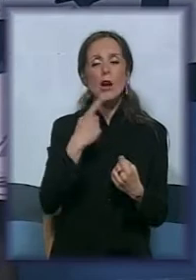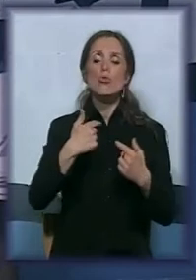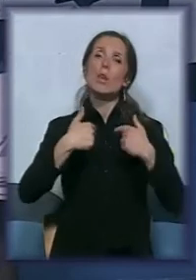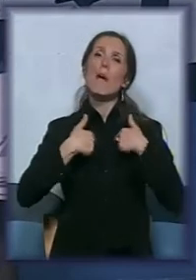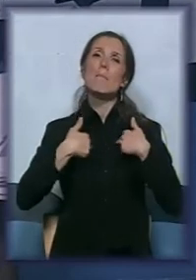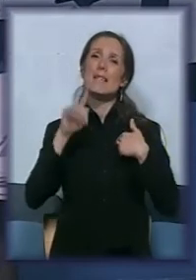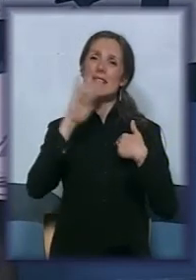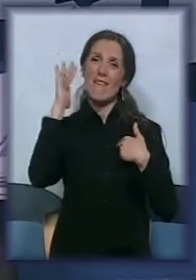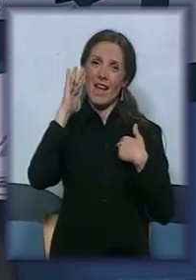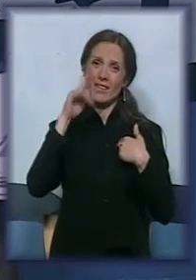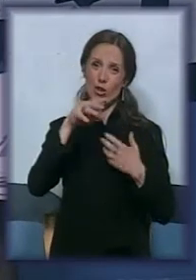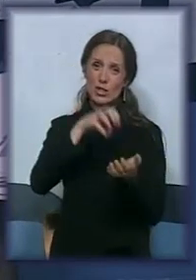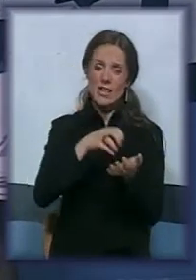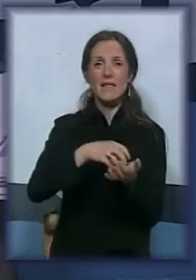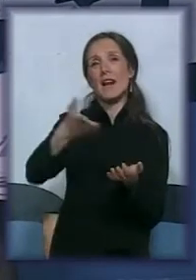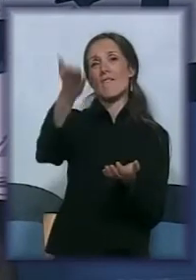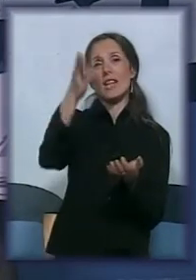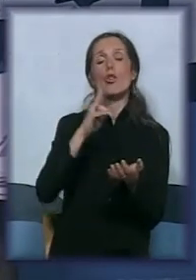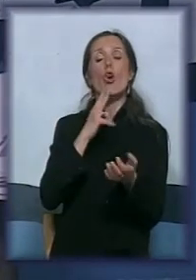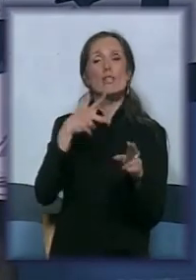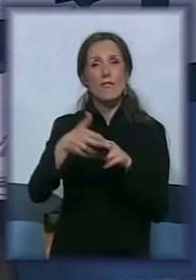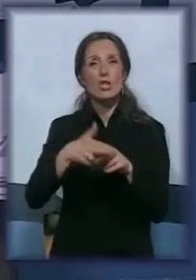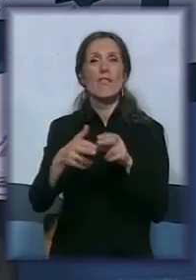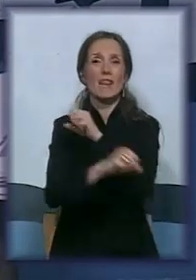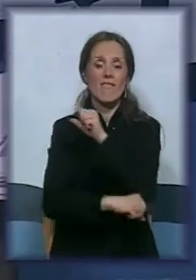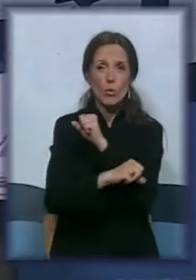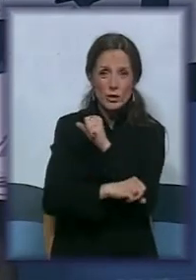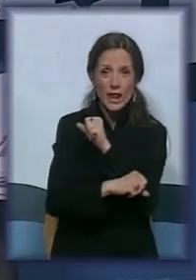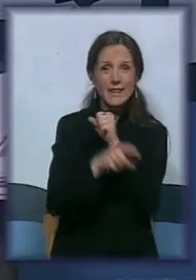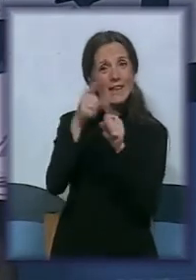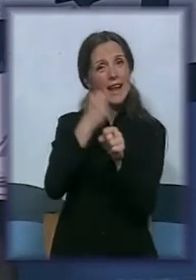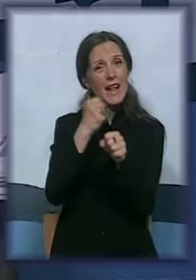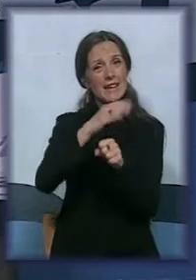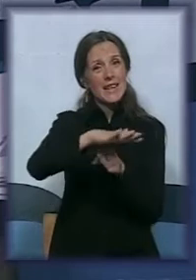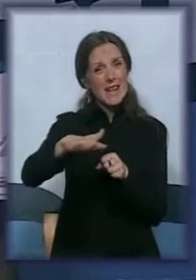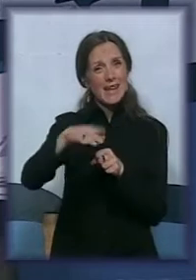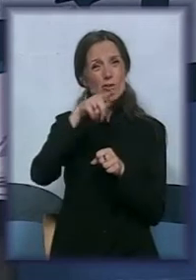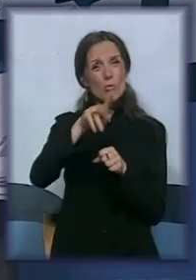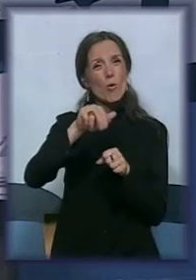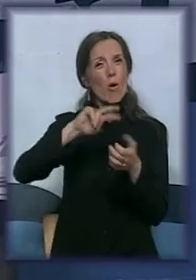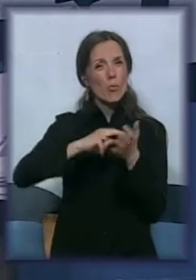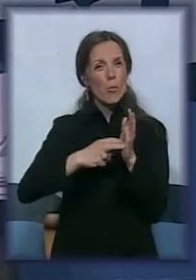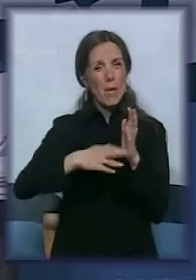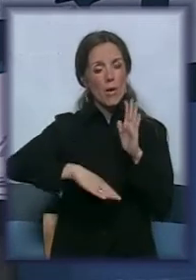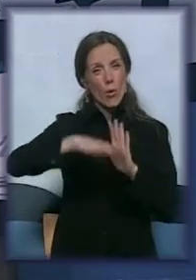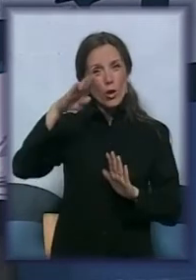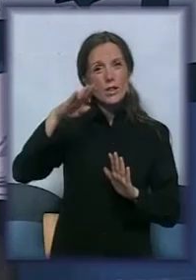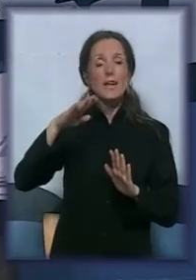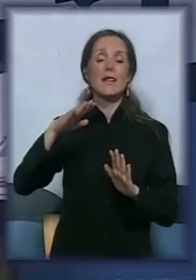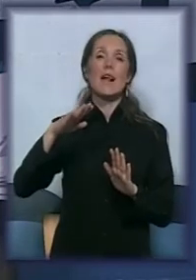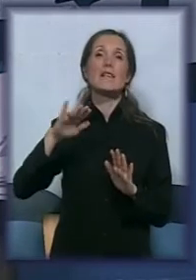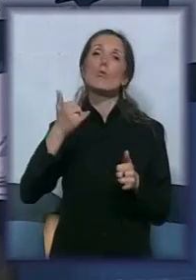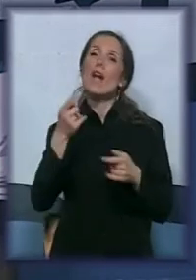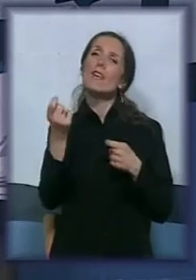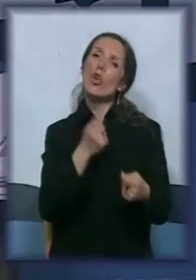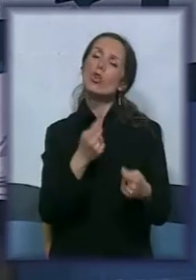sektora, vi koji završavate fakultete i da radite sa decom koji imaju problem u odrastanju i sa svim, da li dobro si te dobre odluke i